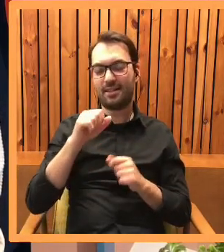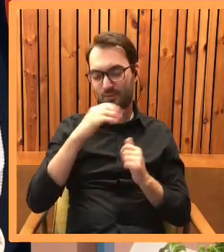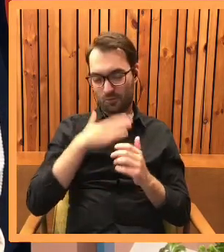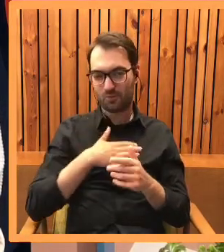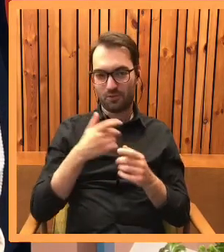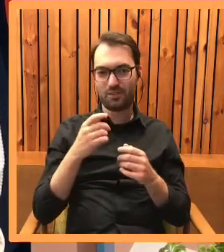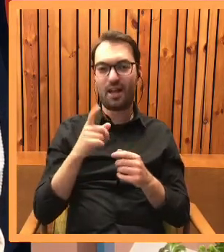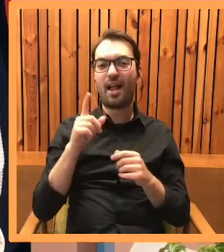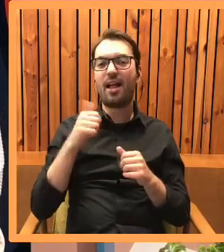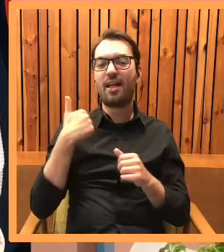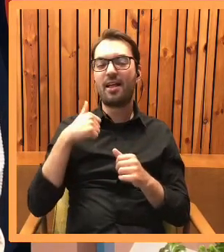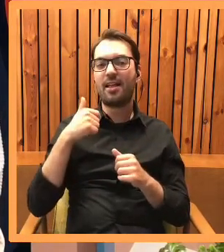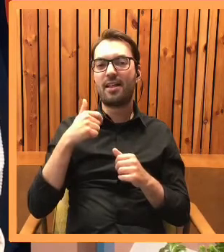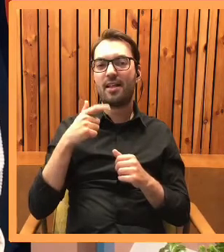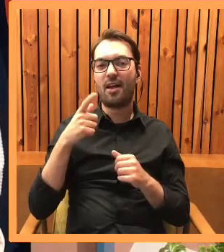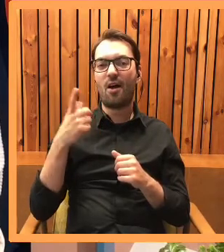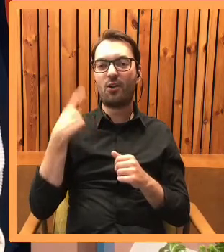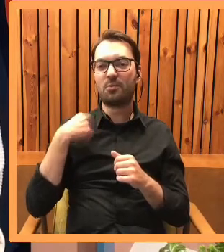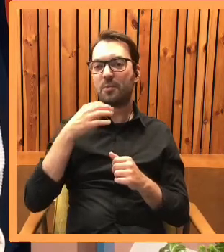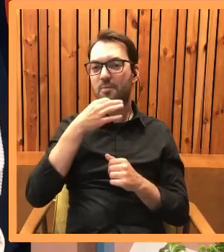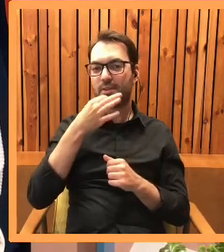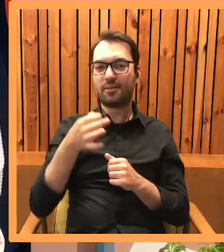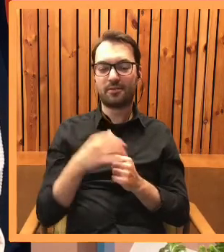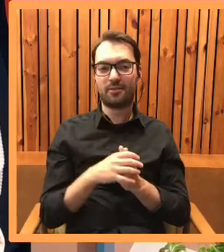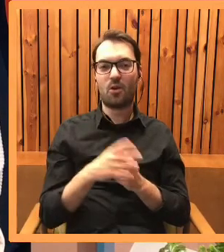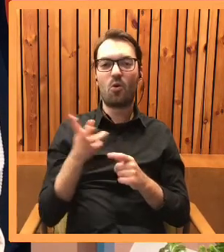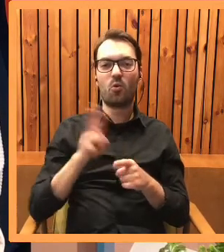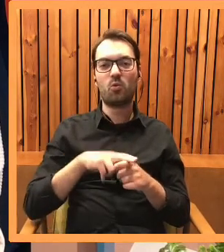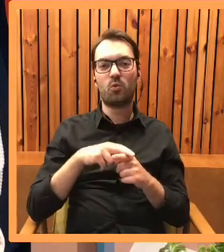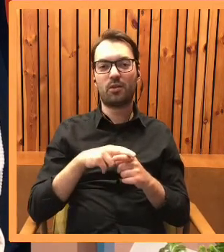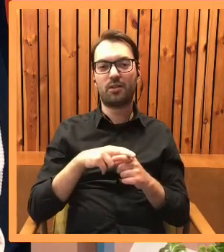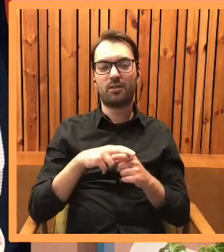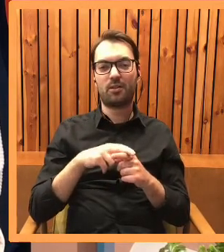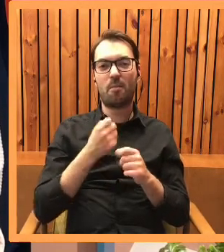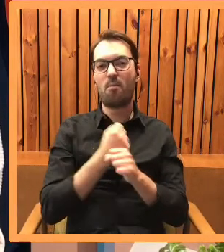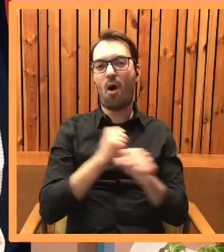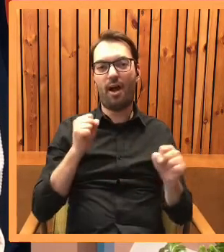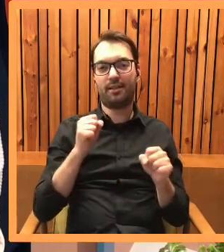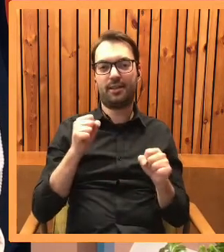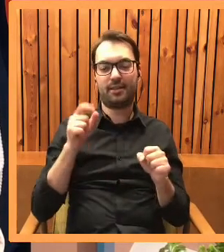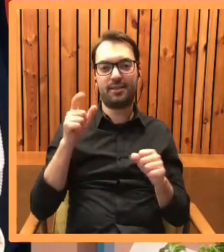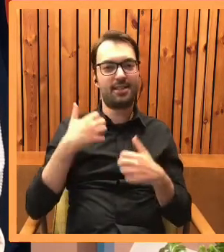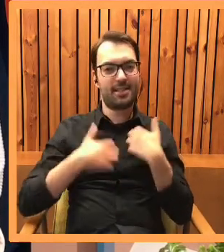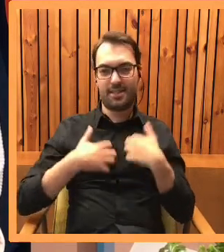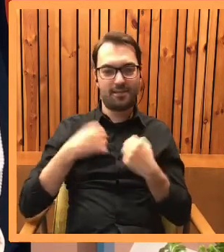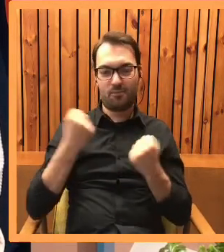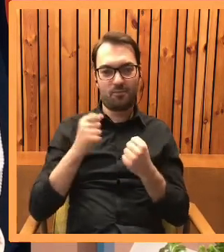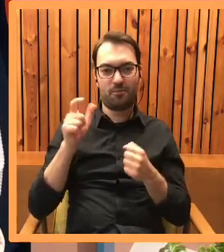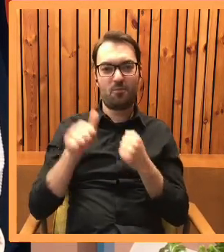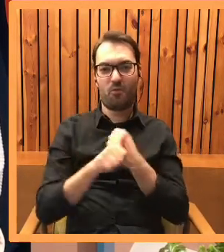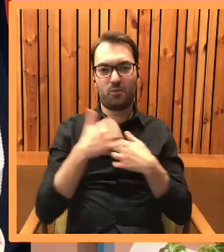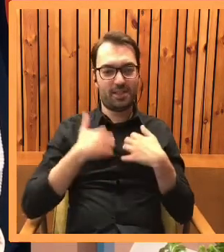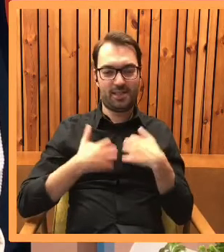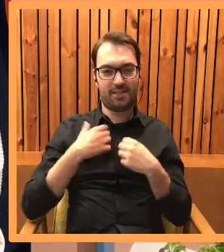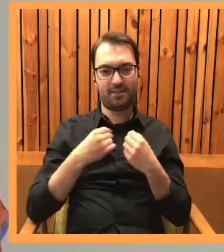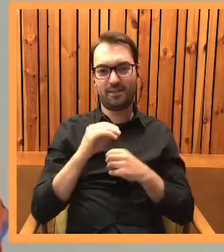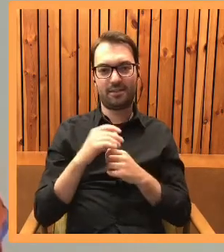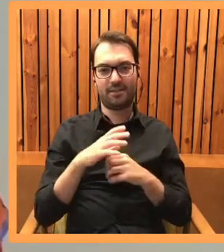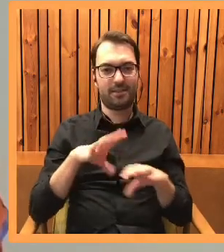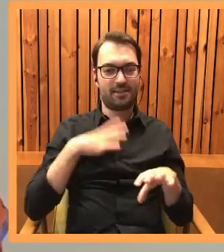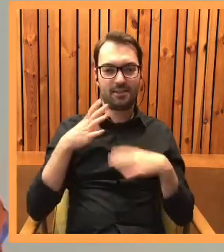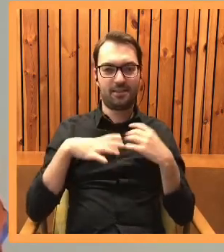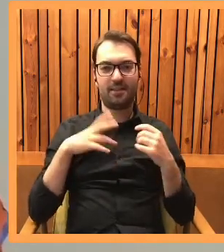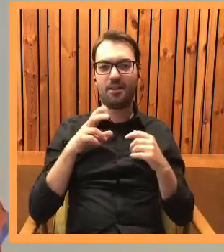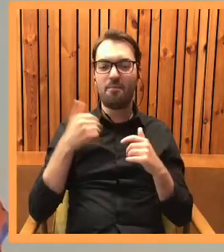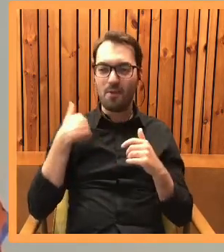jednego z naszych widzów. Który bohater książki najbardziej panią denerwował? Czy był taki